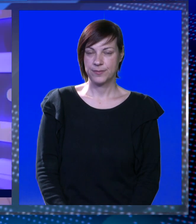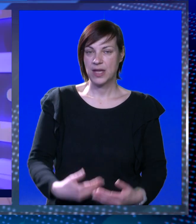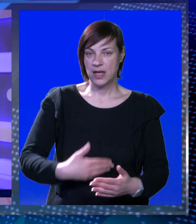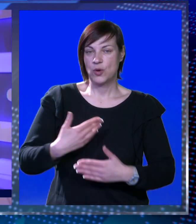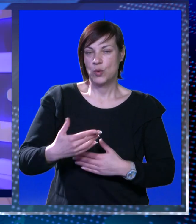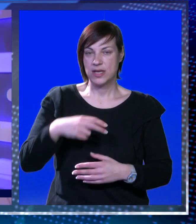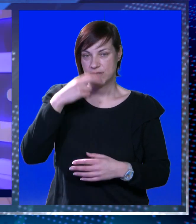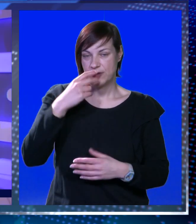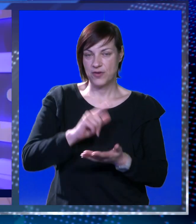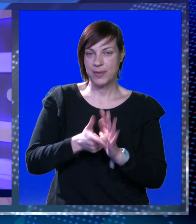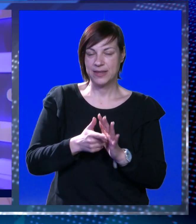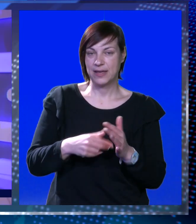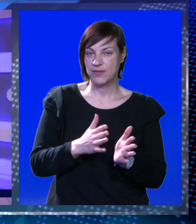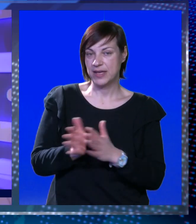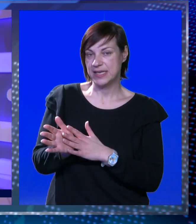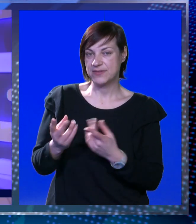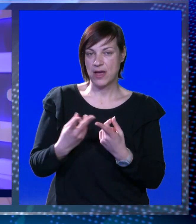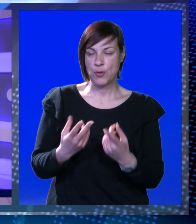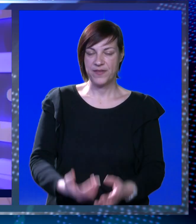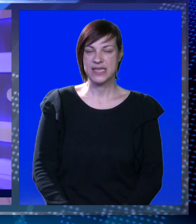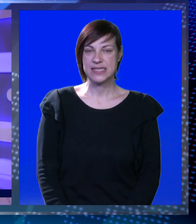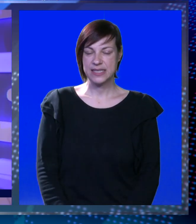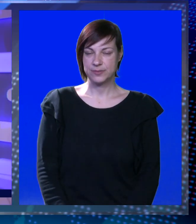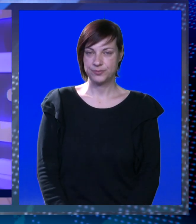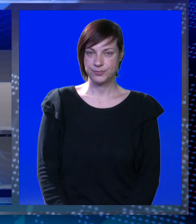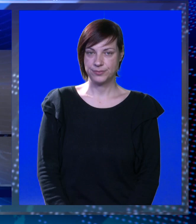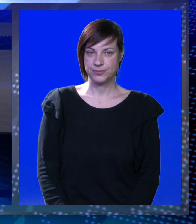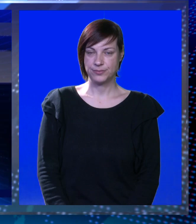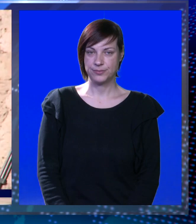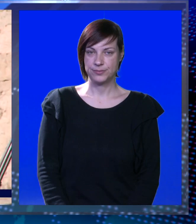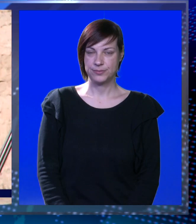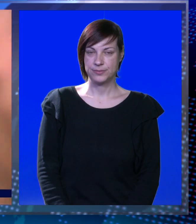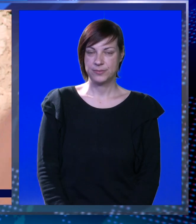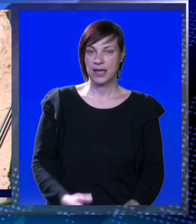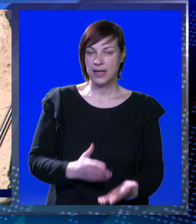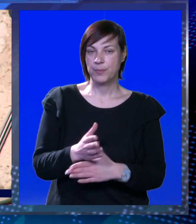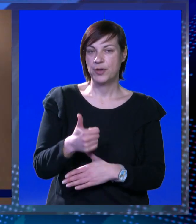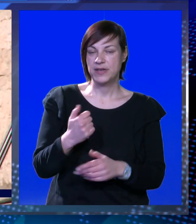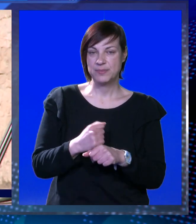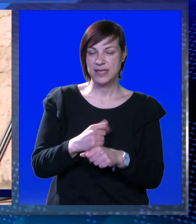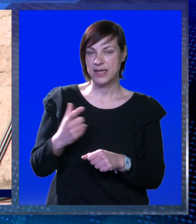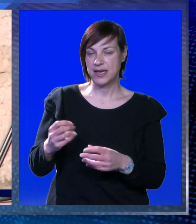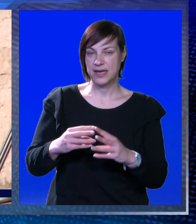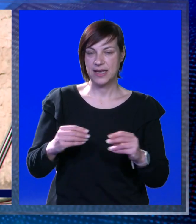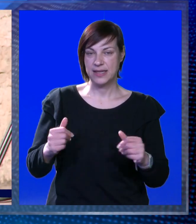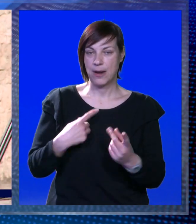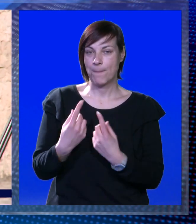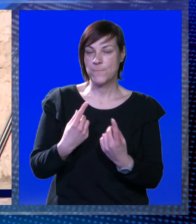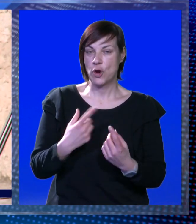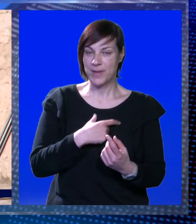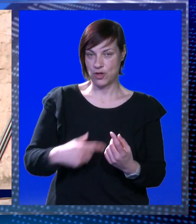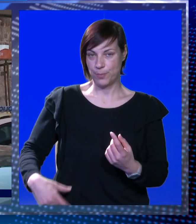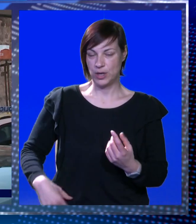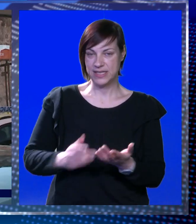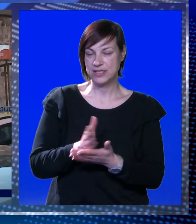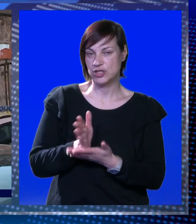U nastavku informativnih minuta izdvajamo ove vijesti. Proveli smo jedan radni dan na terenu s prometnom